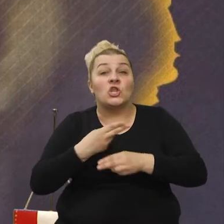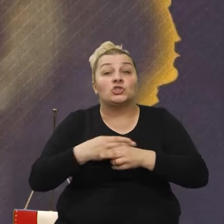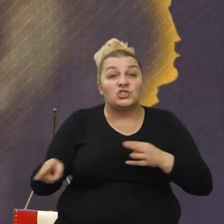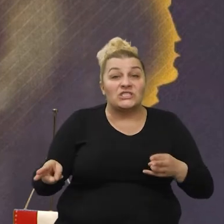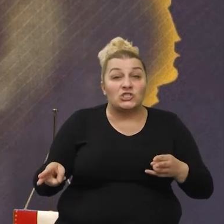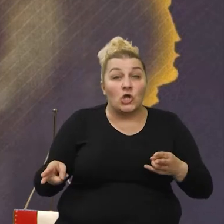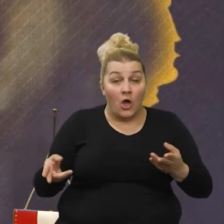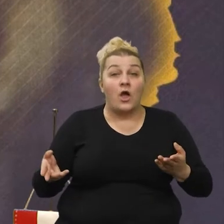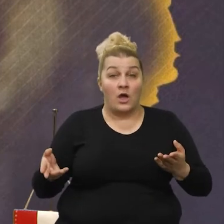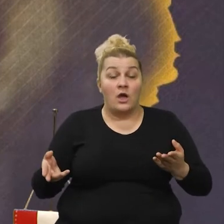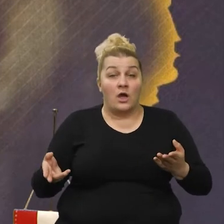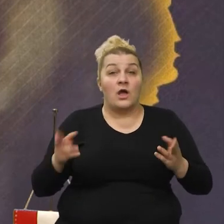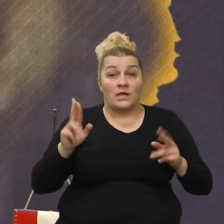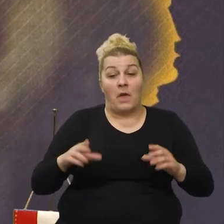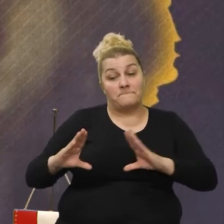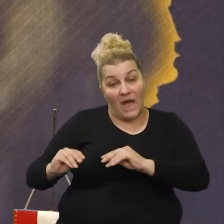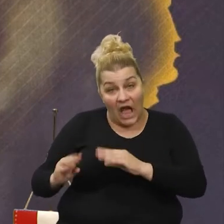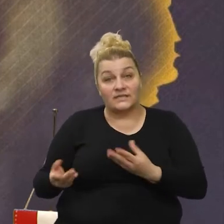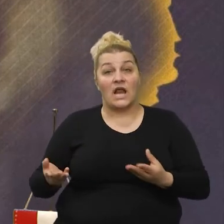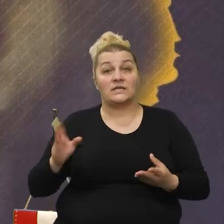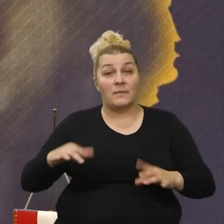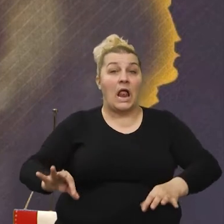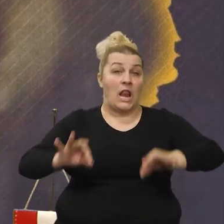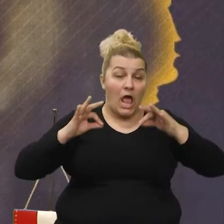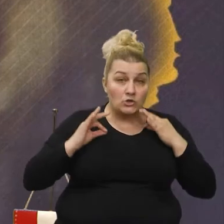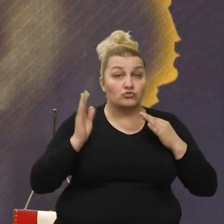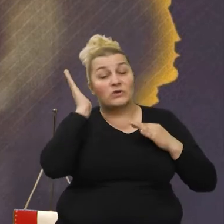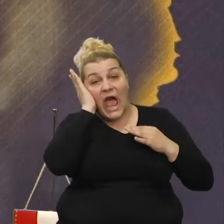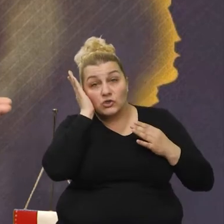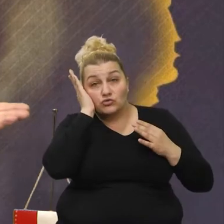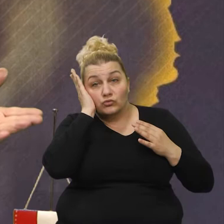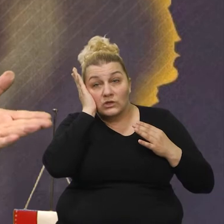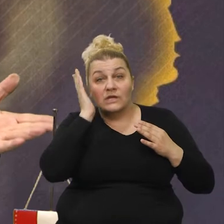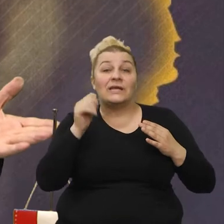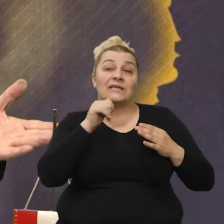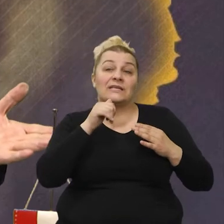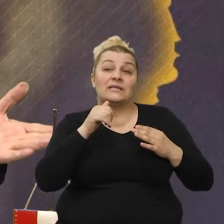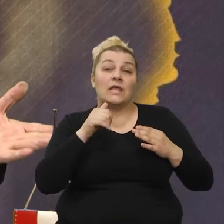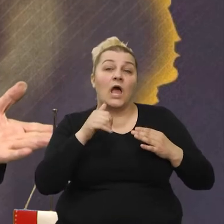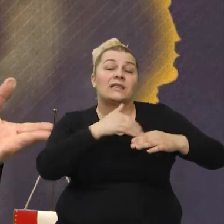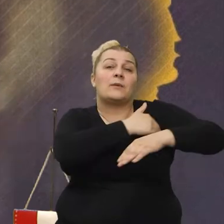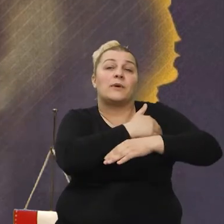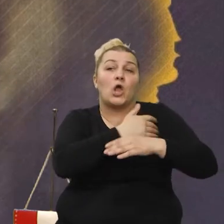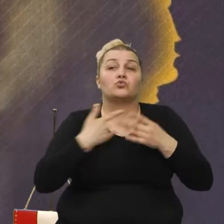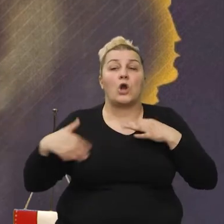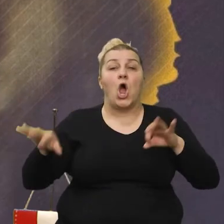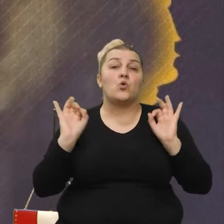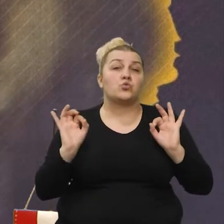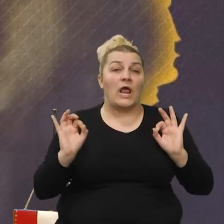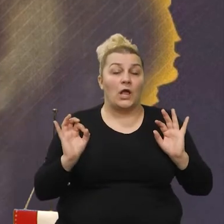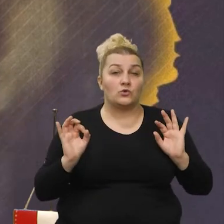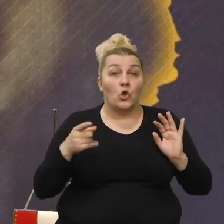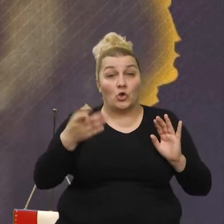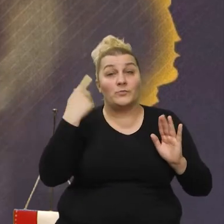čisti lancuni, da ima madrac, da ima lancun, da ima kušin i da je temperatura sobna. To je bio